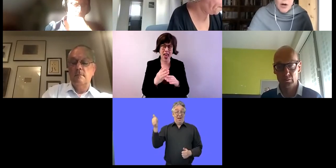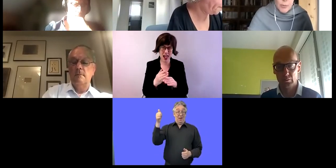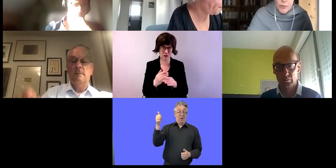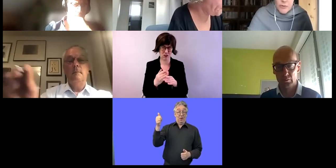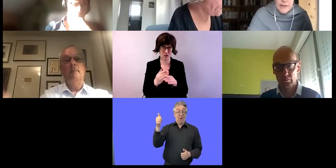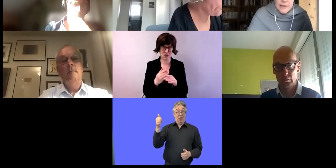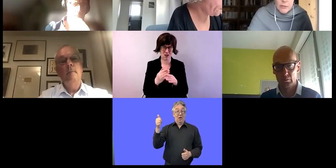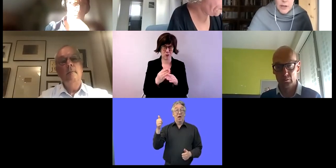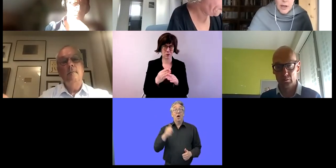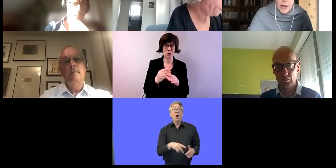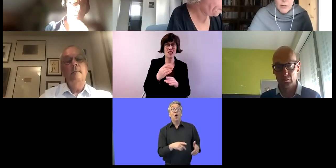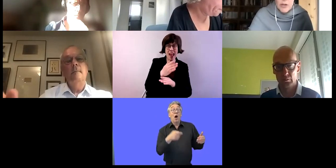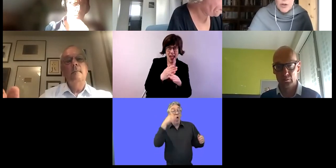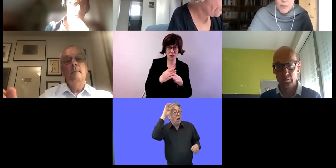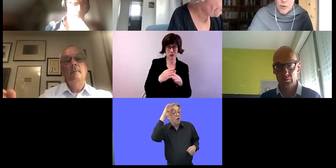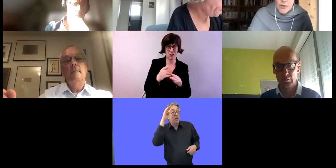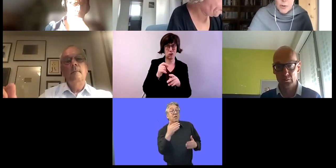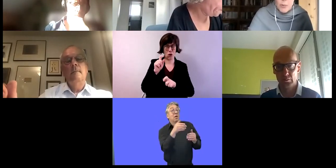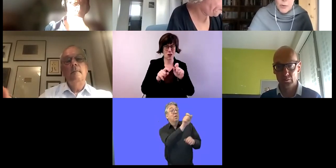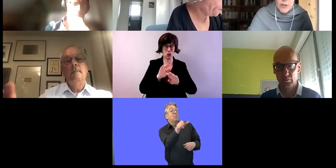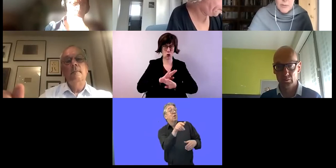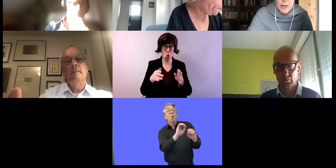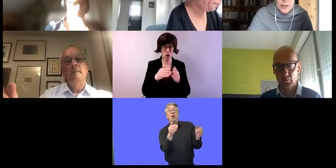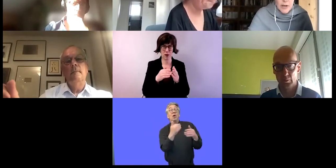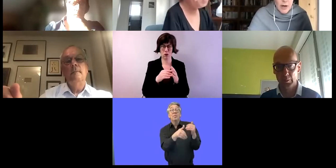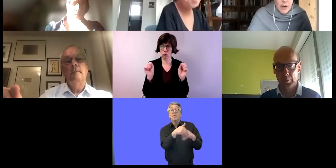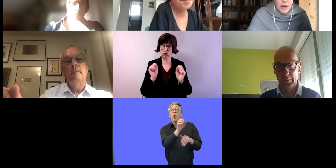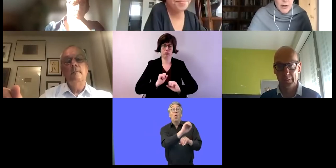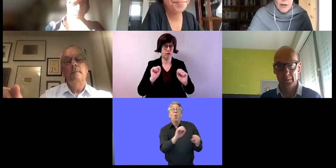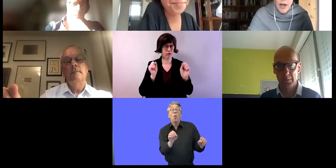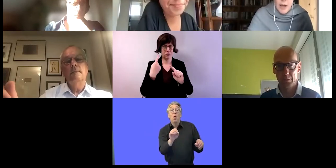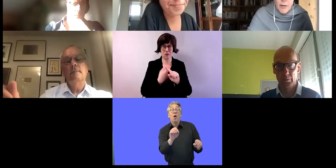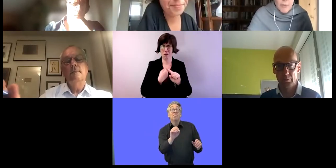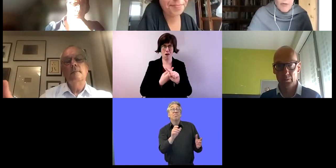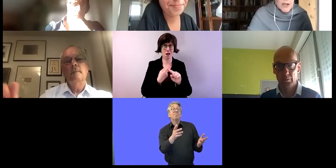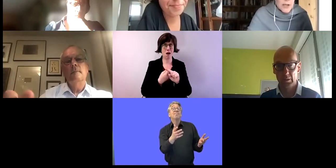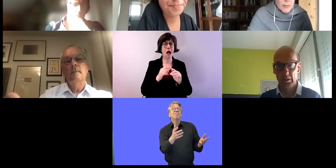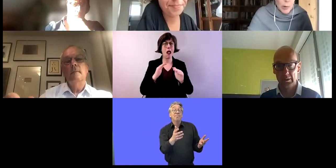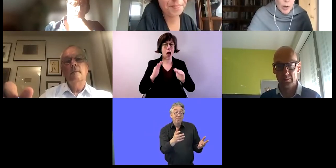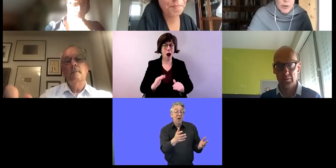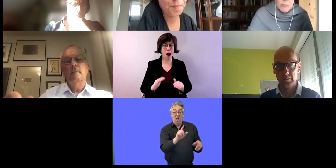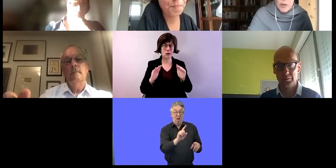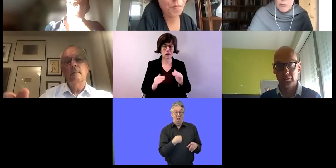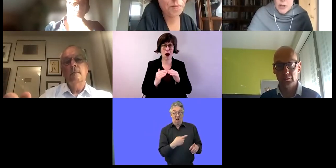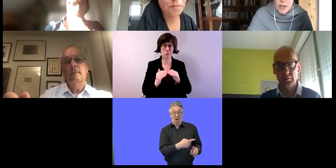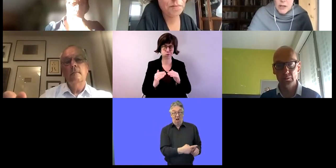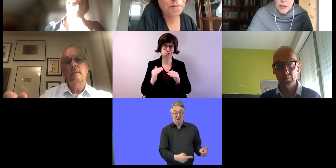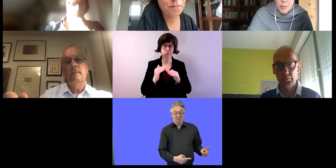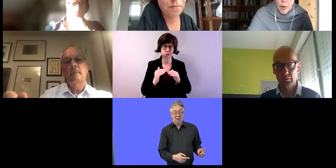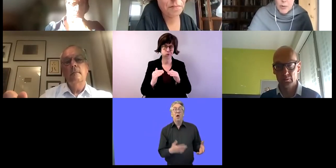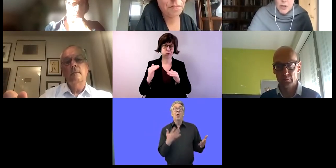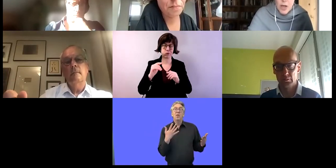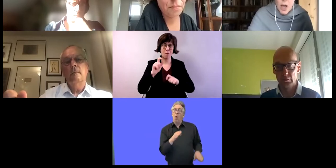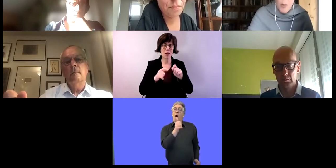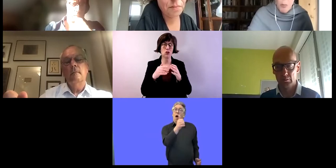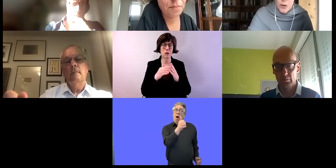Diese Zahl ist etwa halb so groß wie die Zahl für die Menschen ohne Behinderungen. Diese Zahl verbessert sich so ganz allmählich. Menschen mit Behinderungen